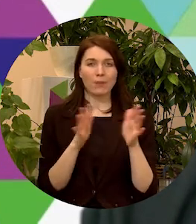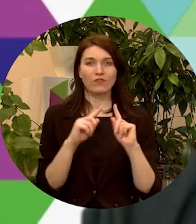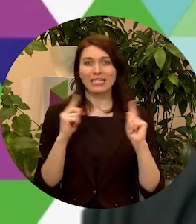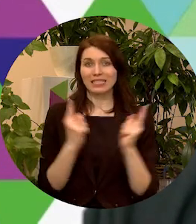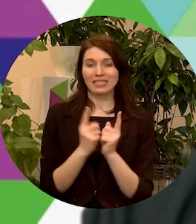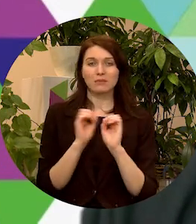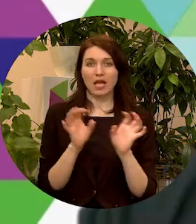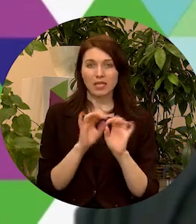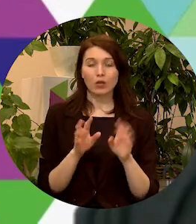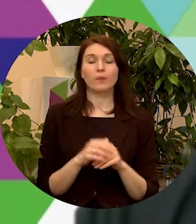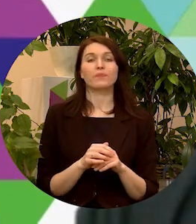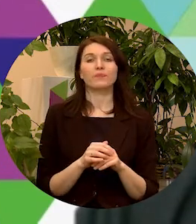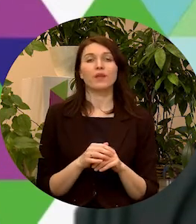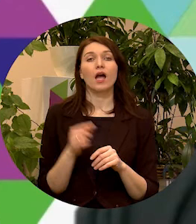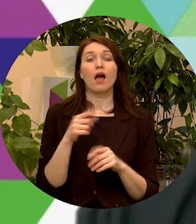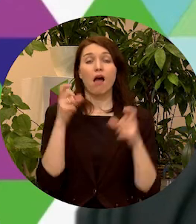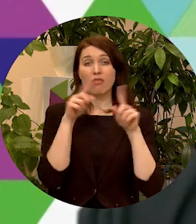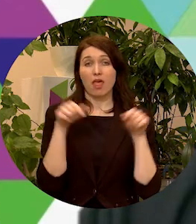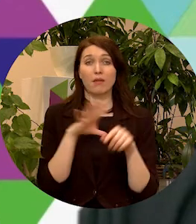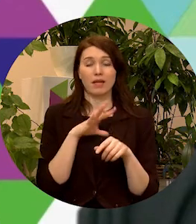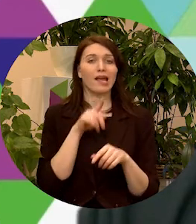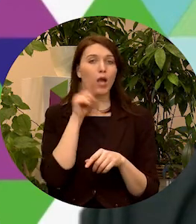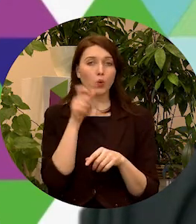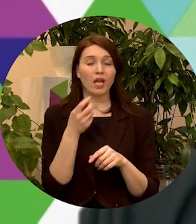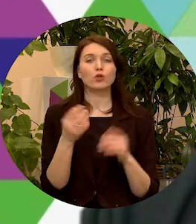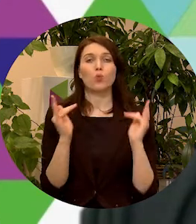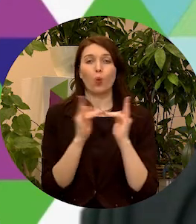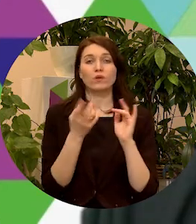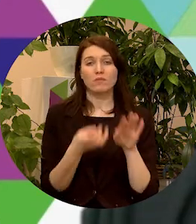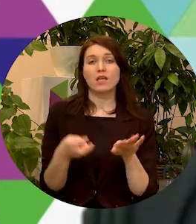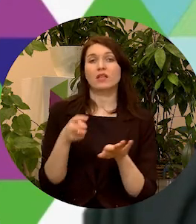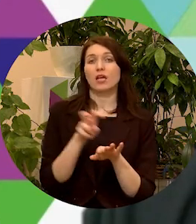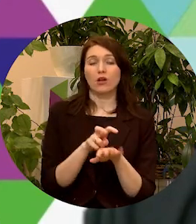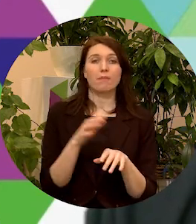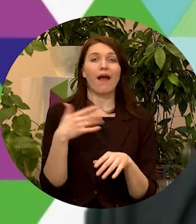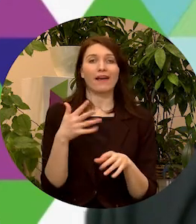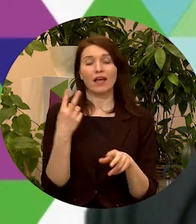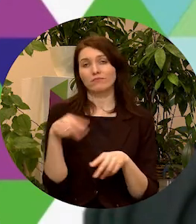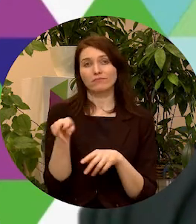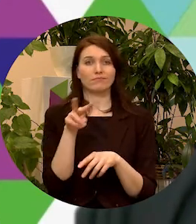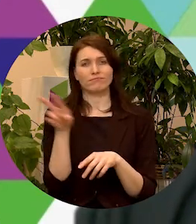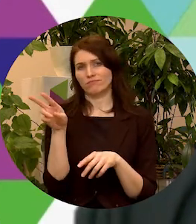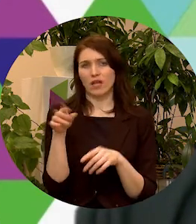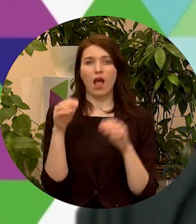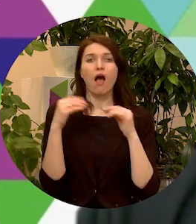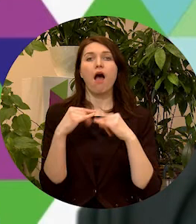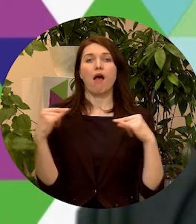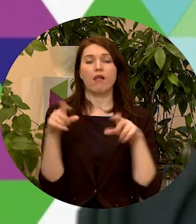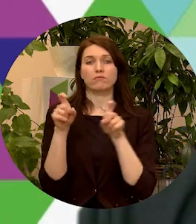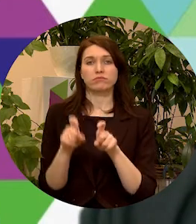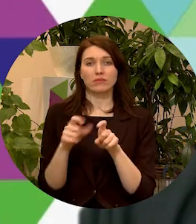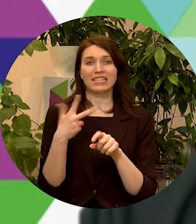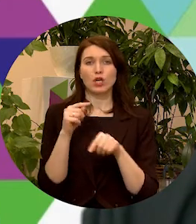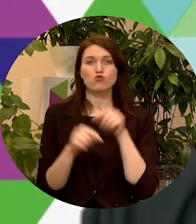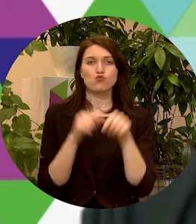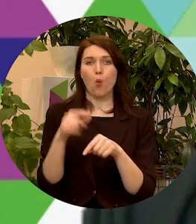skaidrojot ir tā, ka jaunietis pieceļās no gultas, pagriežas pa kreis, apsaļās pie galda, paiet trīs